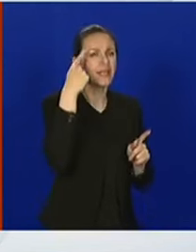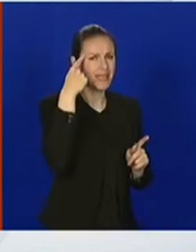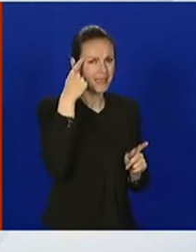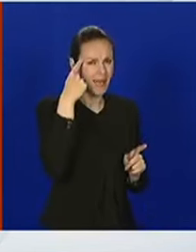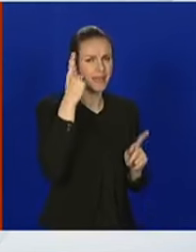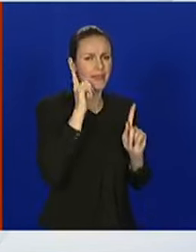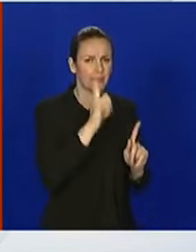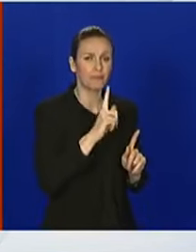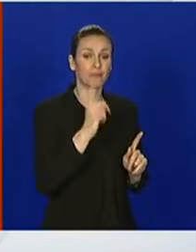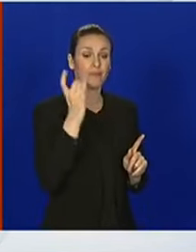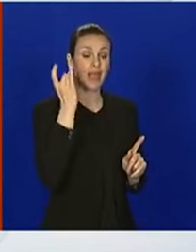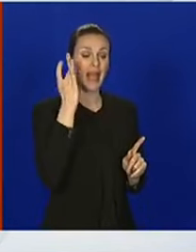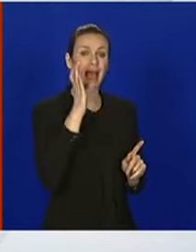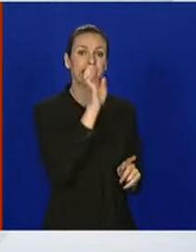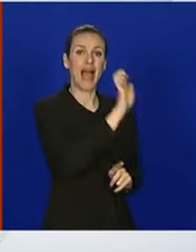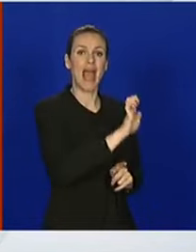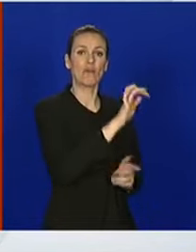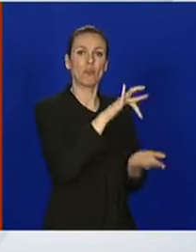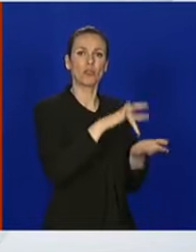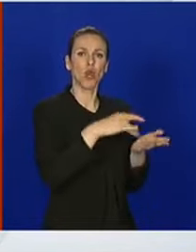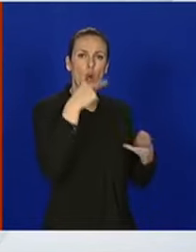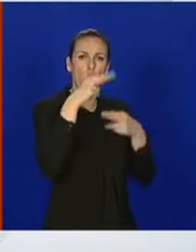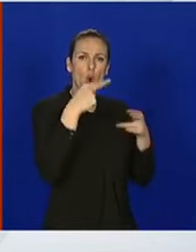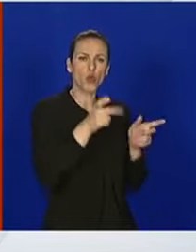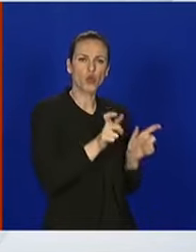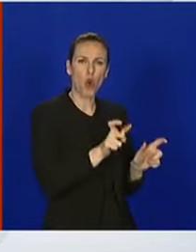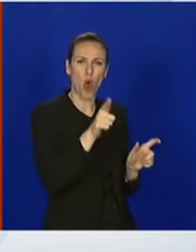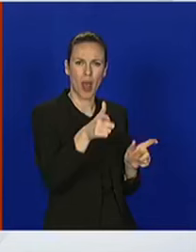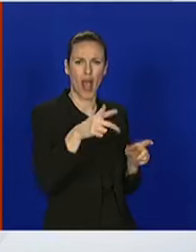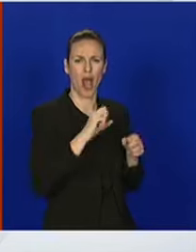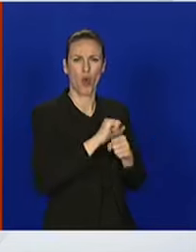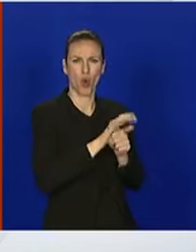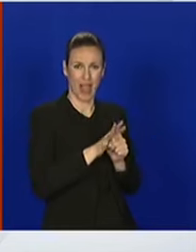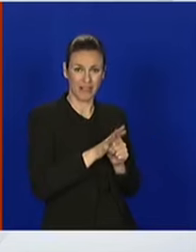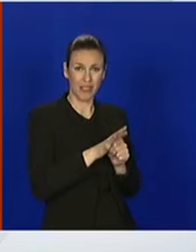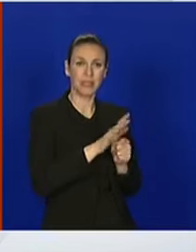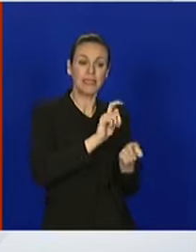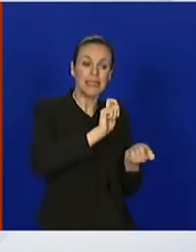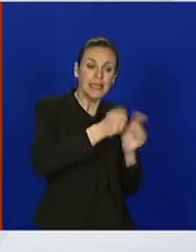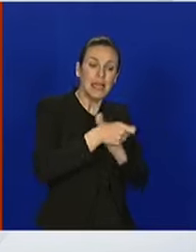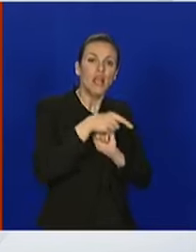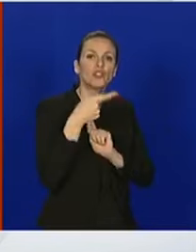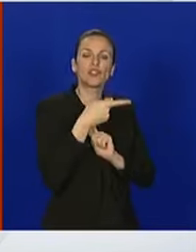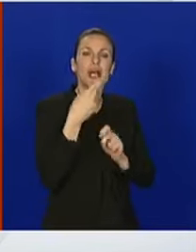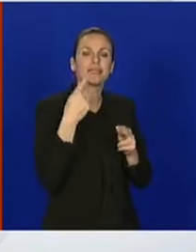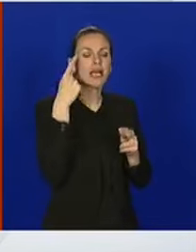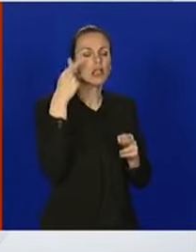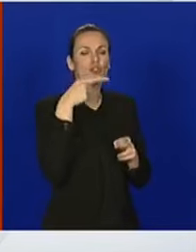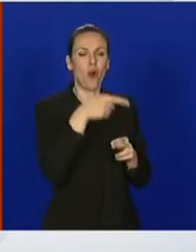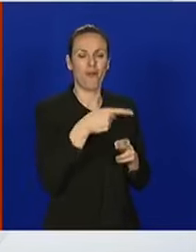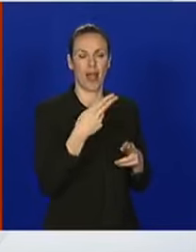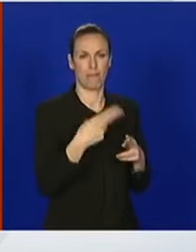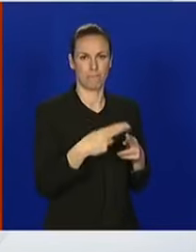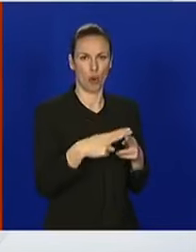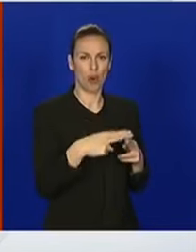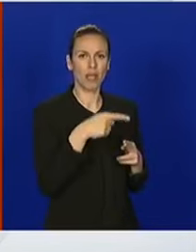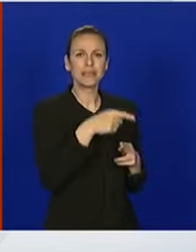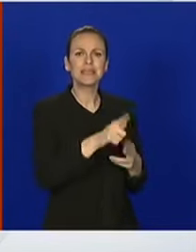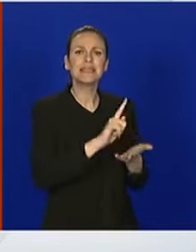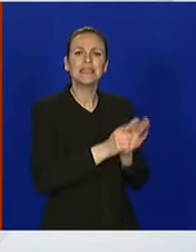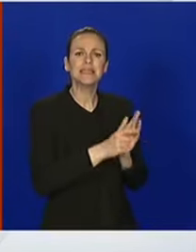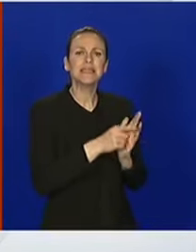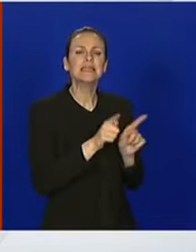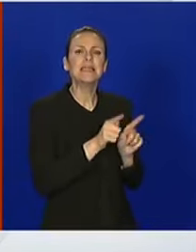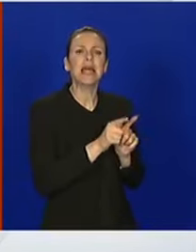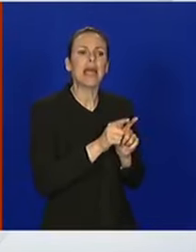kada je Evropski centar za kontrolu bolesti promijenio definiciju ove bolesti. To je, dakle, trenutak koji je trigger